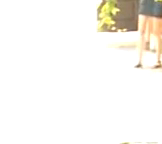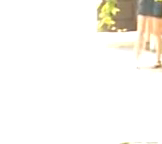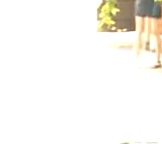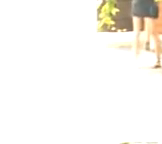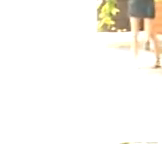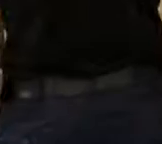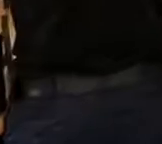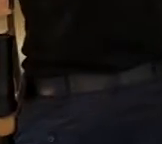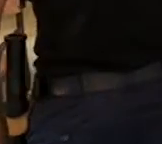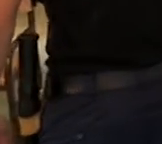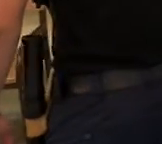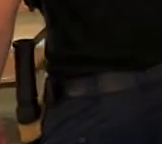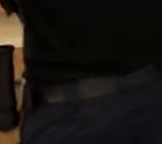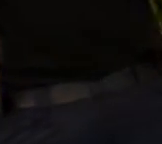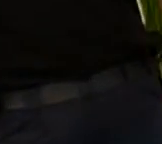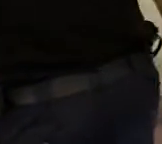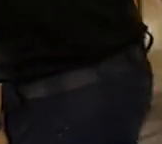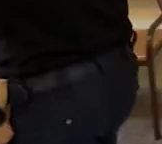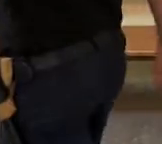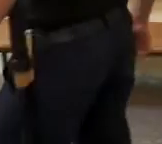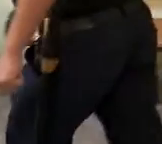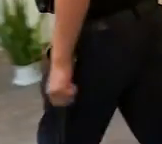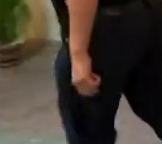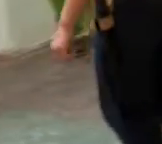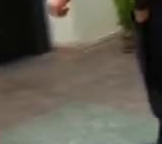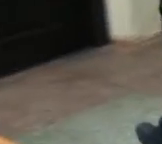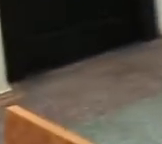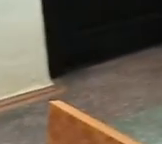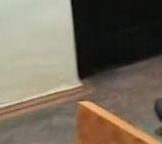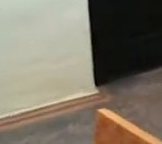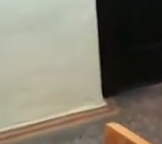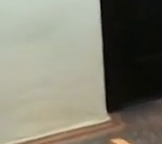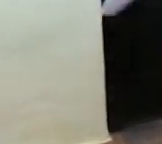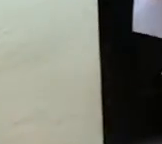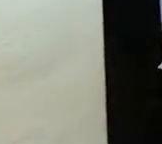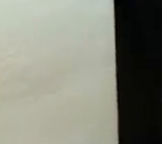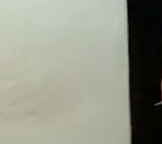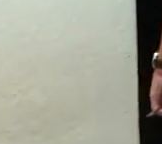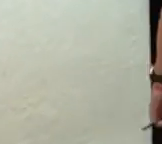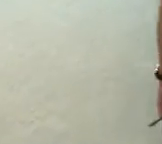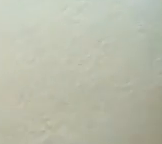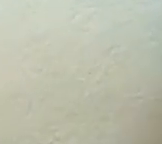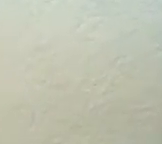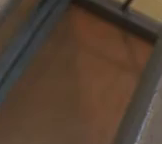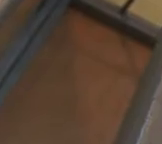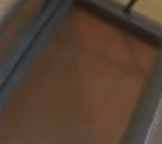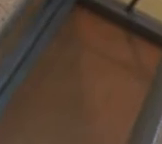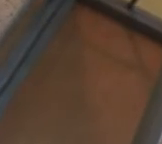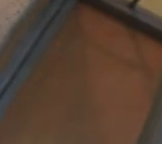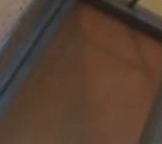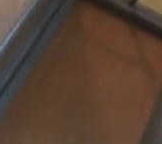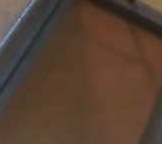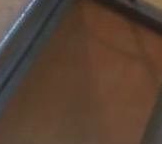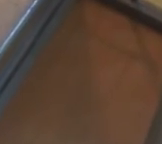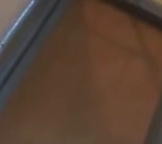такого не зробить. Наступне засідання призначили на 30 серпня. На нього викличуть і допитають інших свідків. Юлія Віжан, Андрій